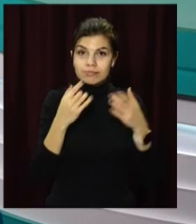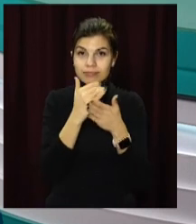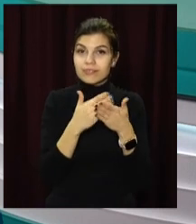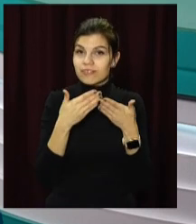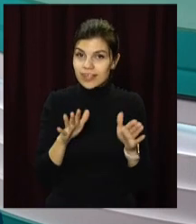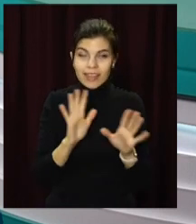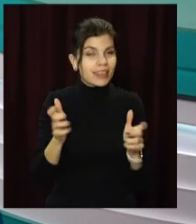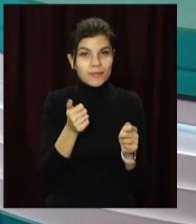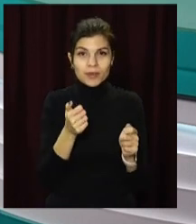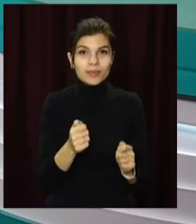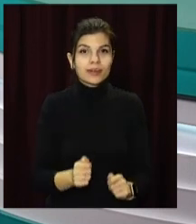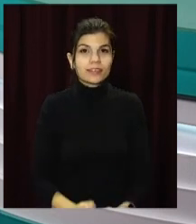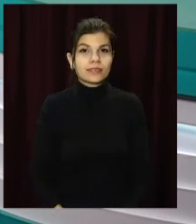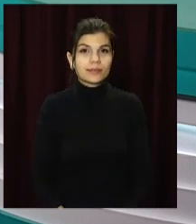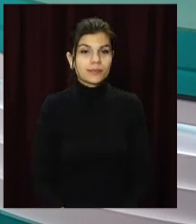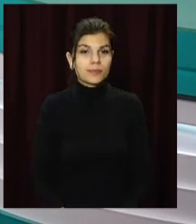відкритим та не перемикайте.